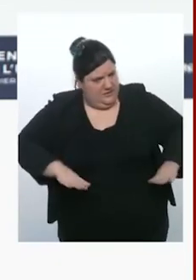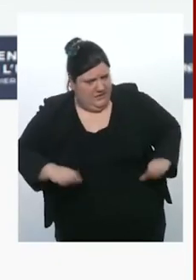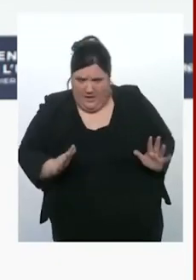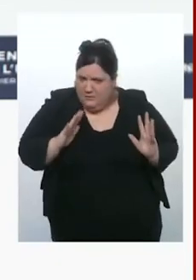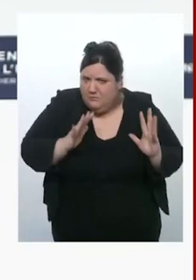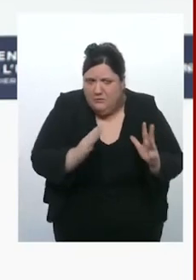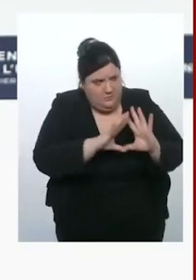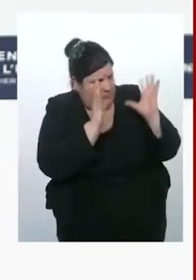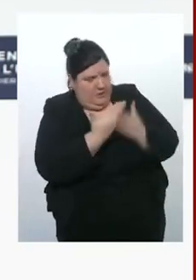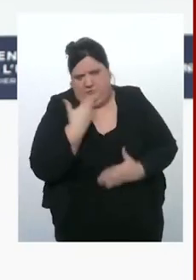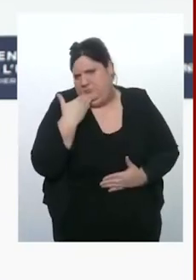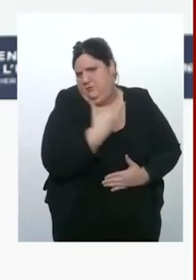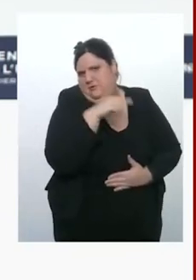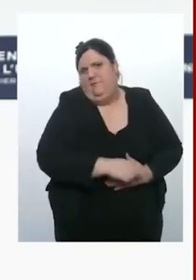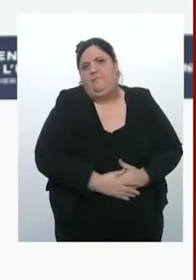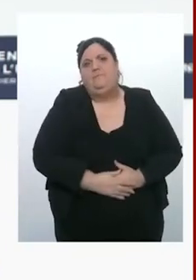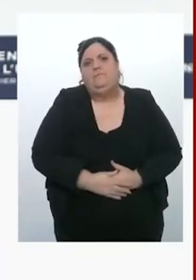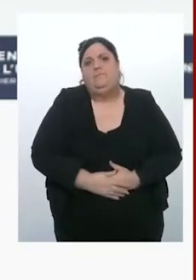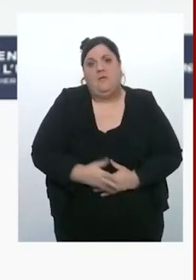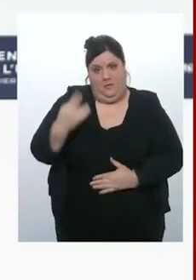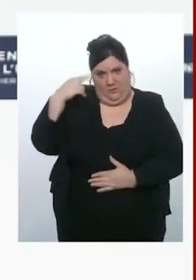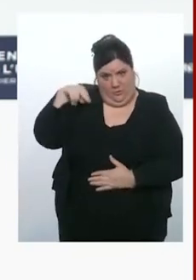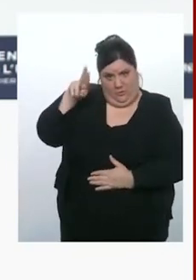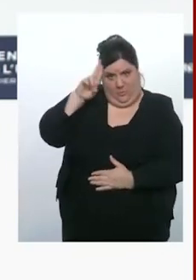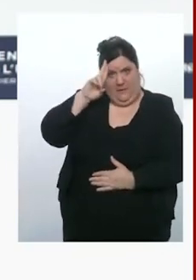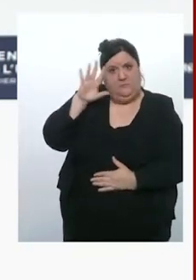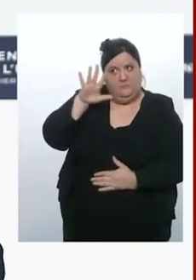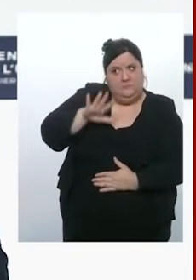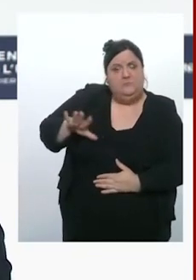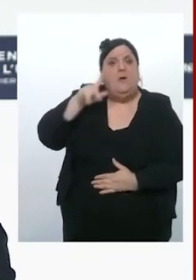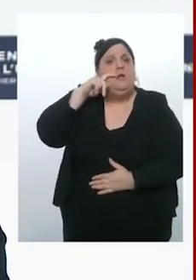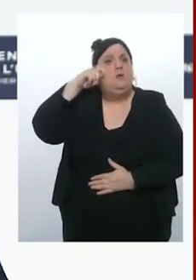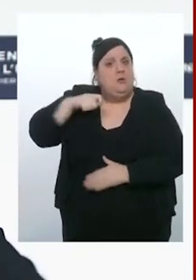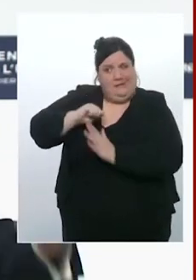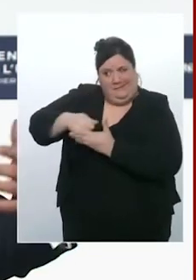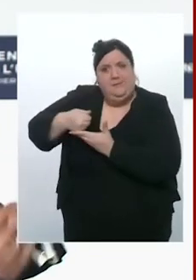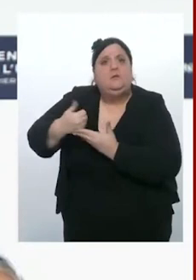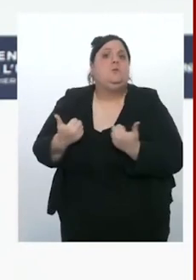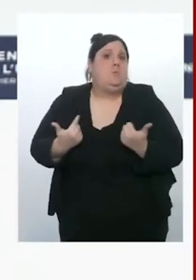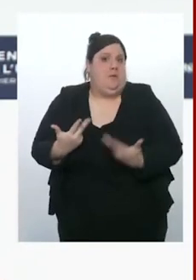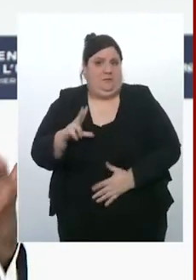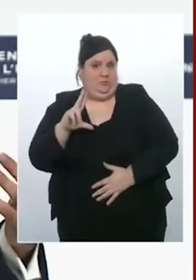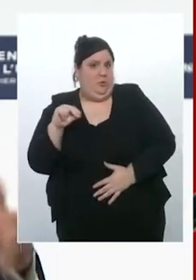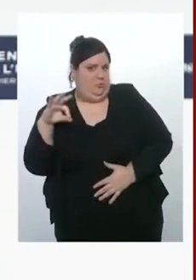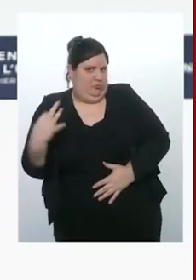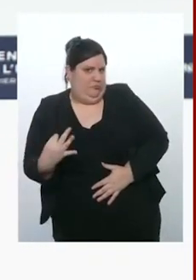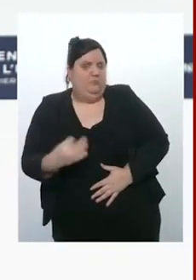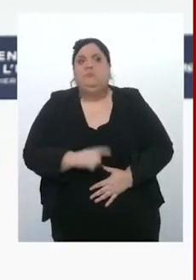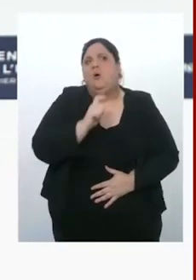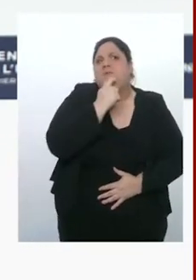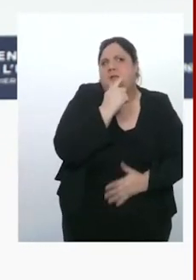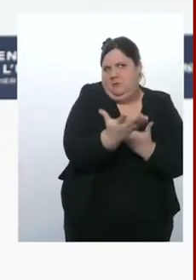'Union européenne,'est 30 % aujourd'hui de l'effort et de'investissement militaire. On a les Britanniques à nos côtés, ça fait un peu plus, mais on a la chance d'avoir des